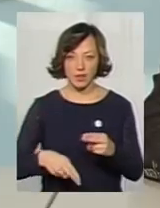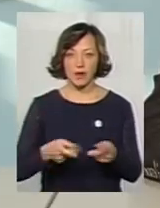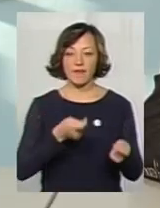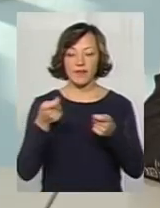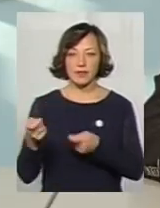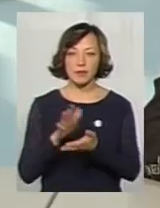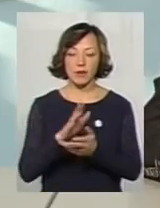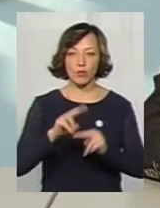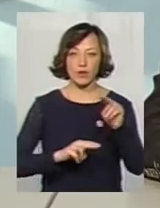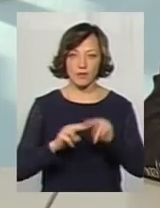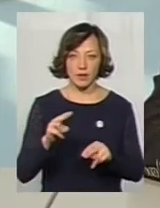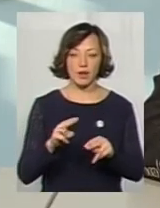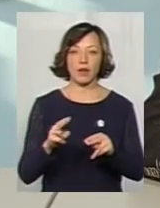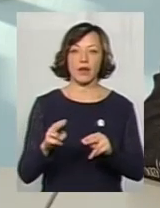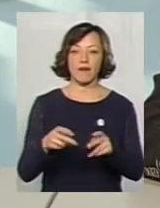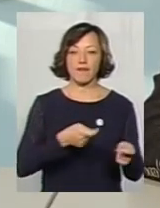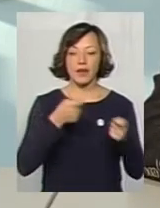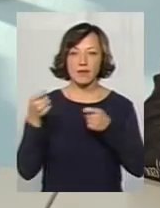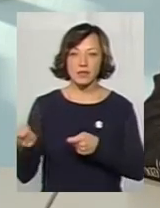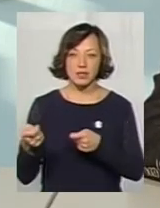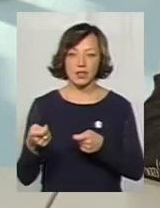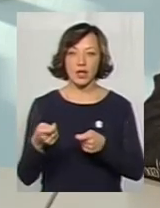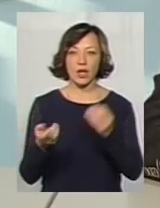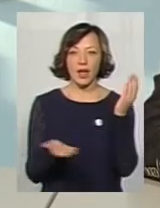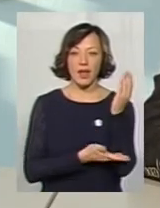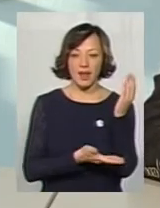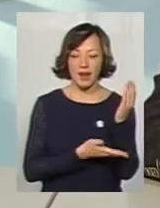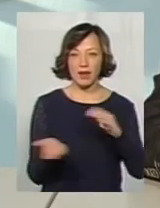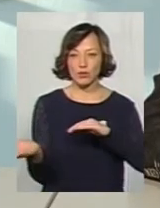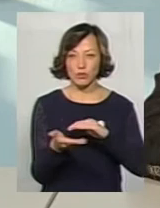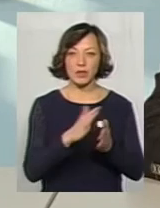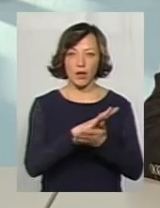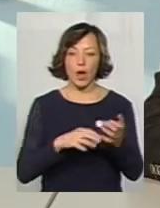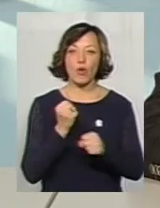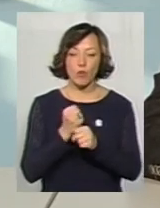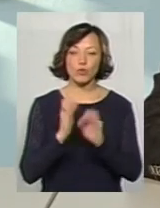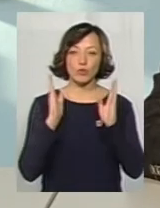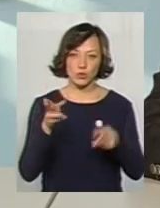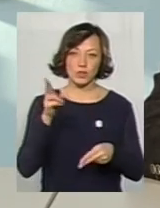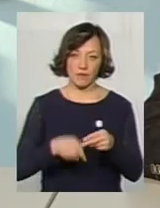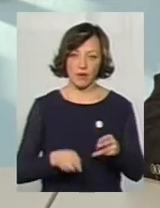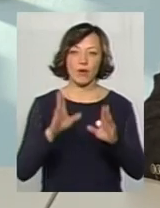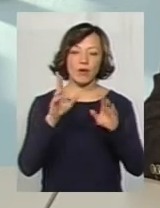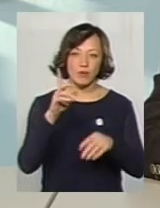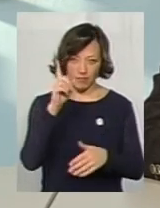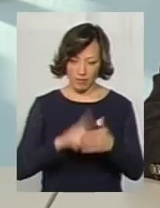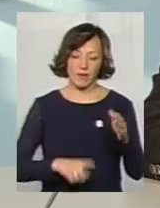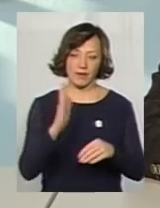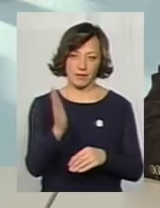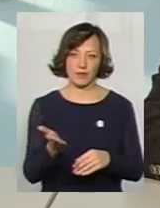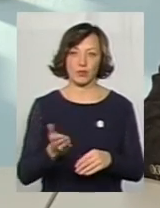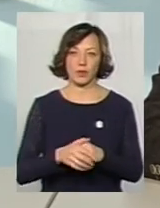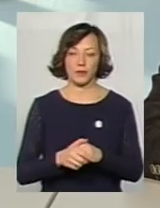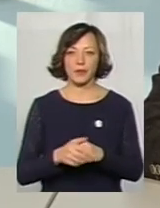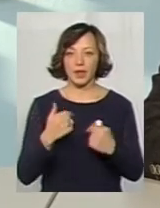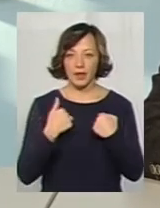вивезене будівельне сміття, вивезене, скажімо, зрубане гілля і так далі. Тому роботи будуть завершені, можете бути в тому певні. А взагалі,